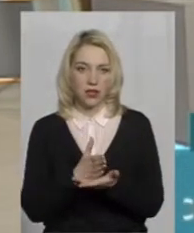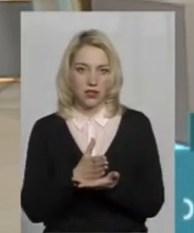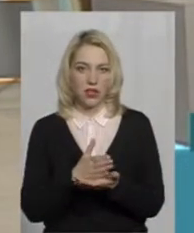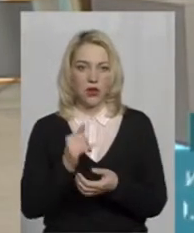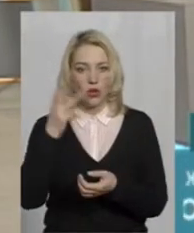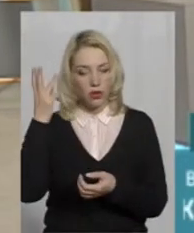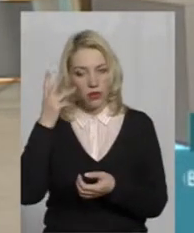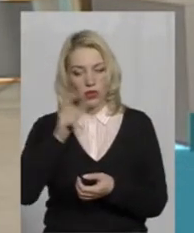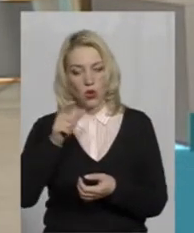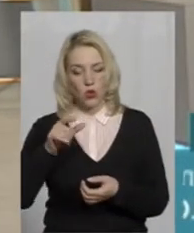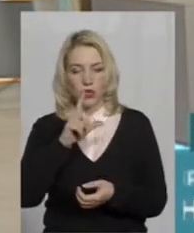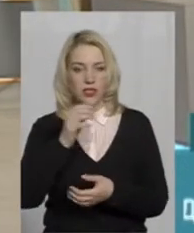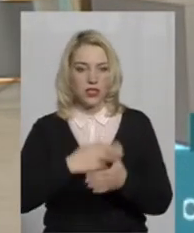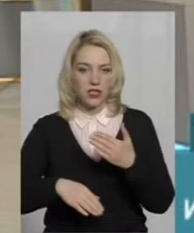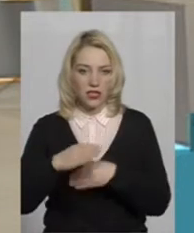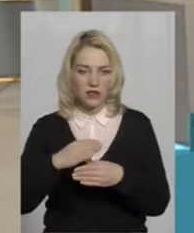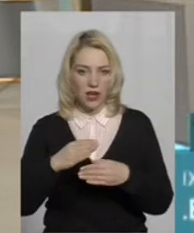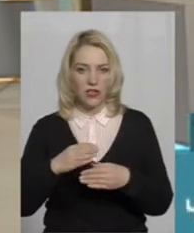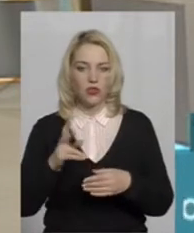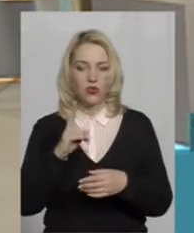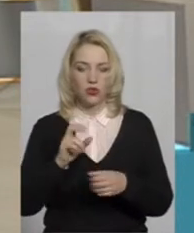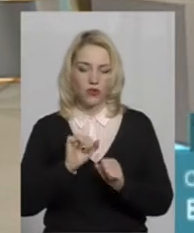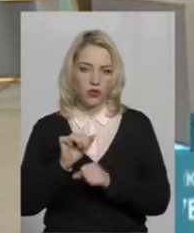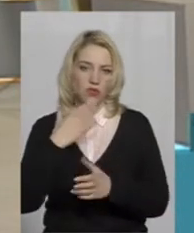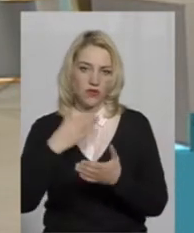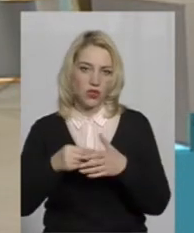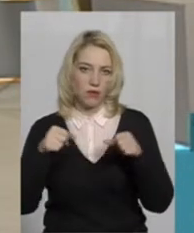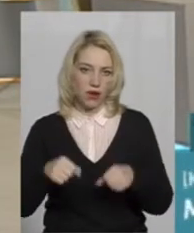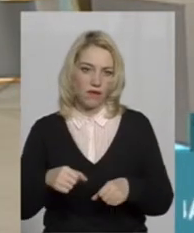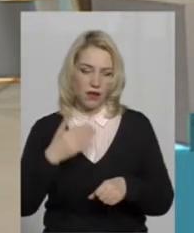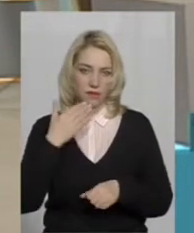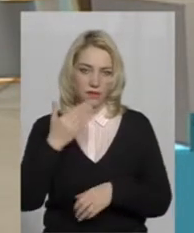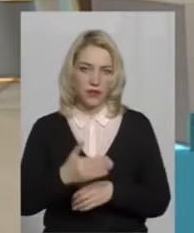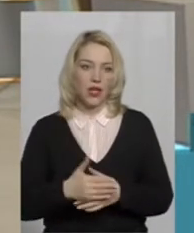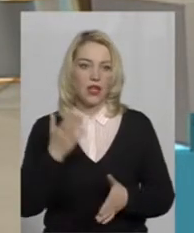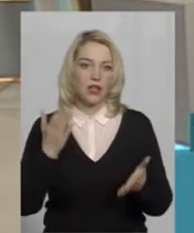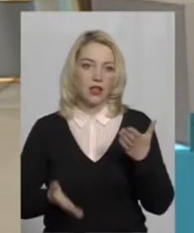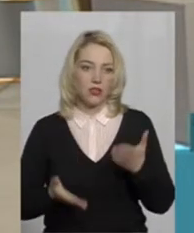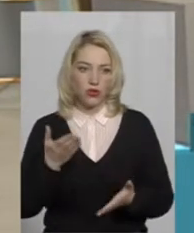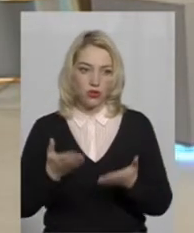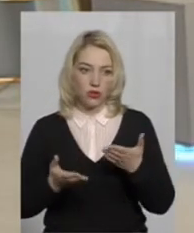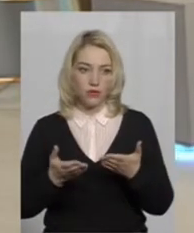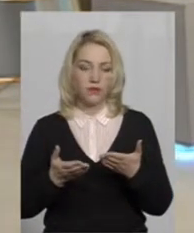у Хмельницькому люди з інвалідністю стосовно відстоювання своїх прав, як вважаєте? Ну, якщо